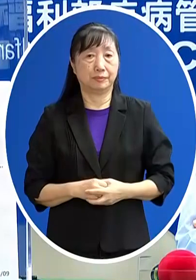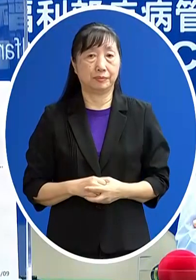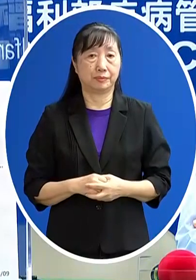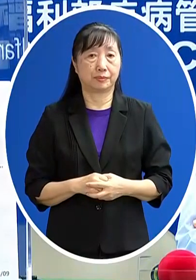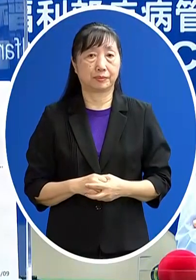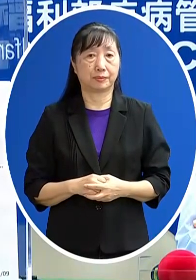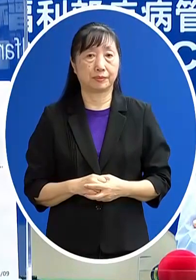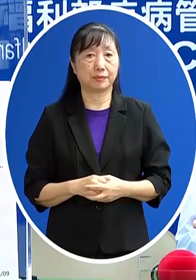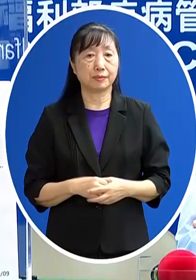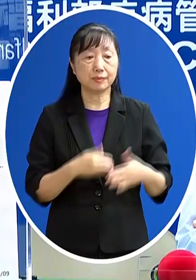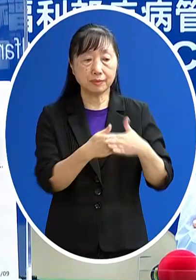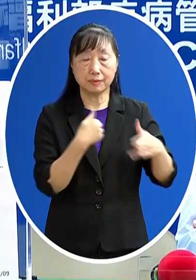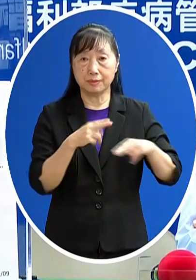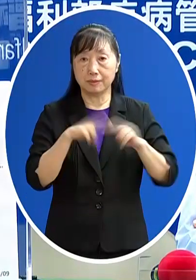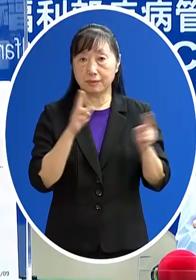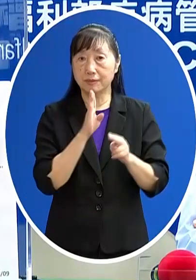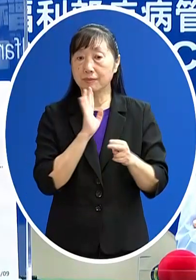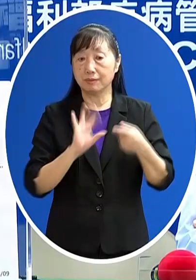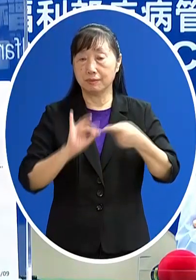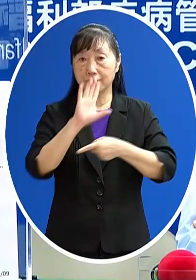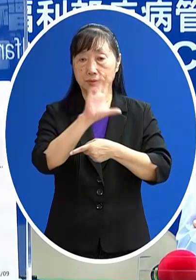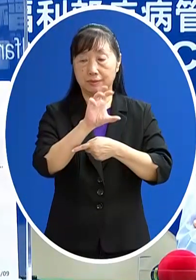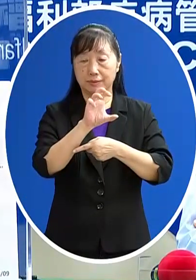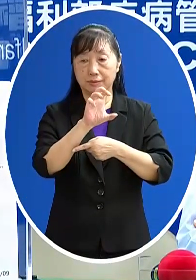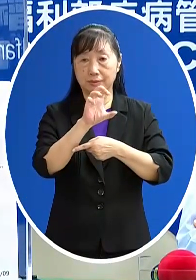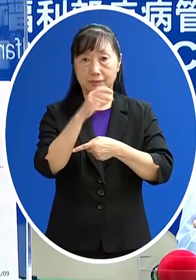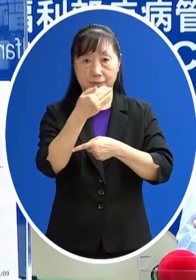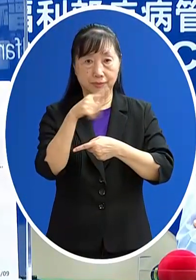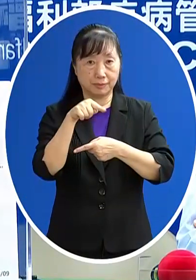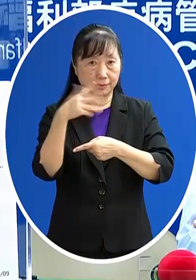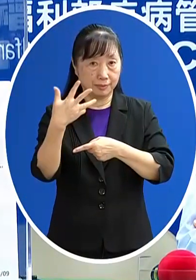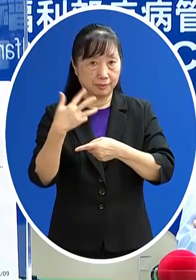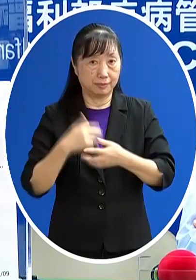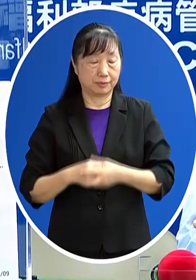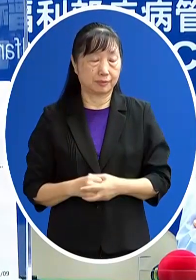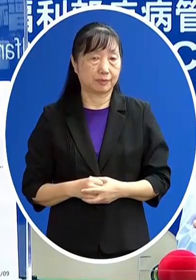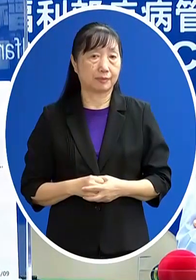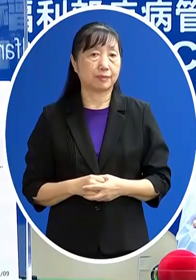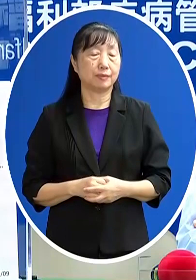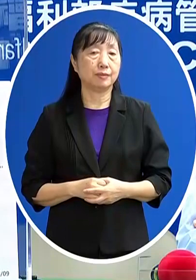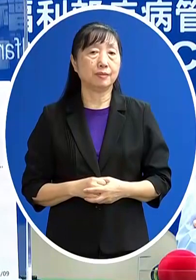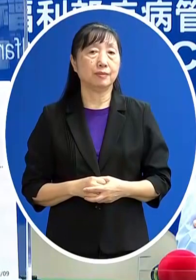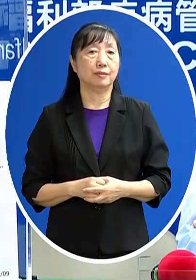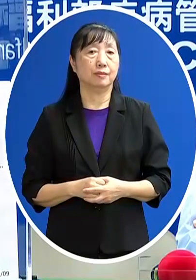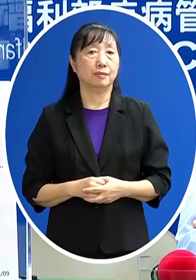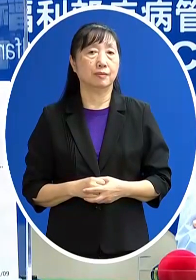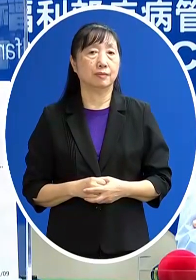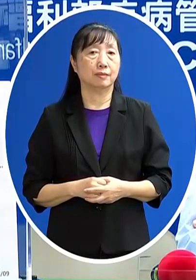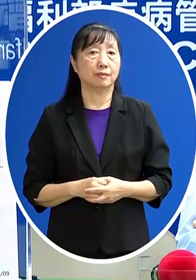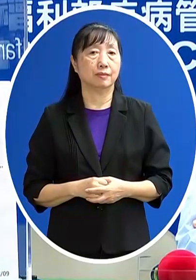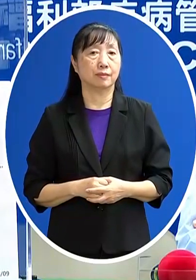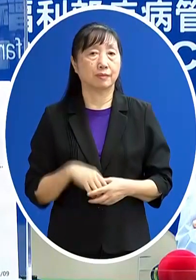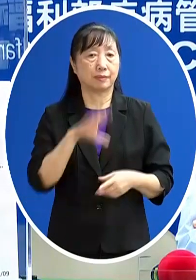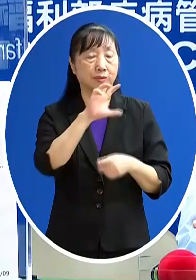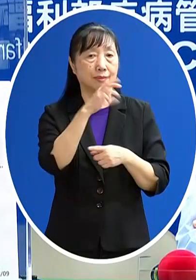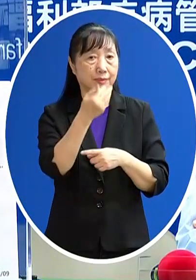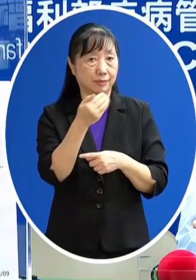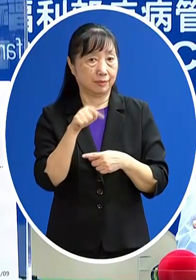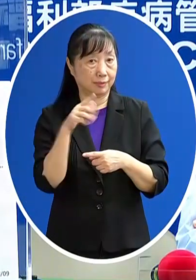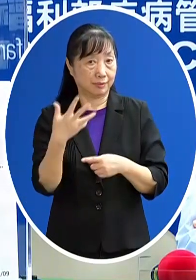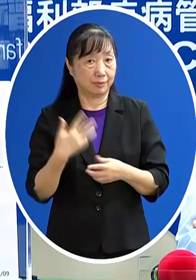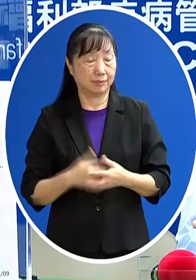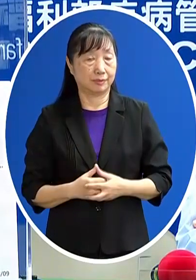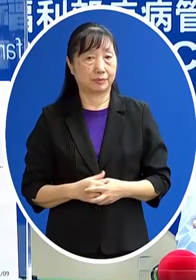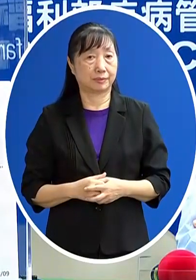那結合的百分比是89.889.8那